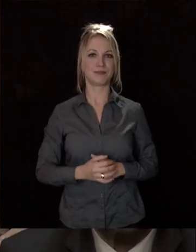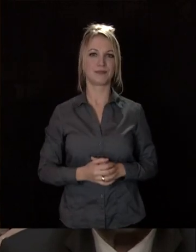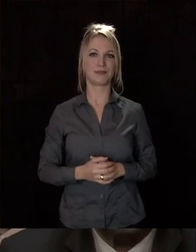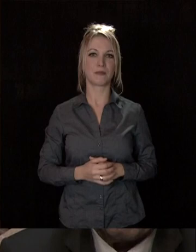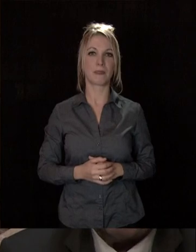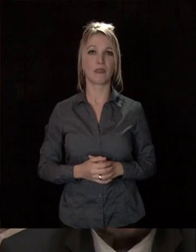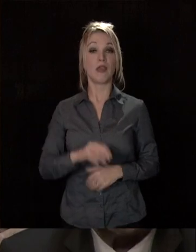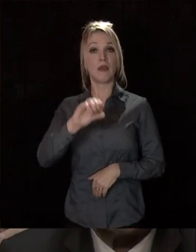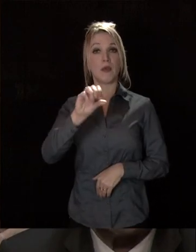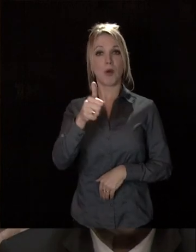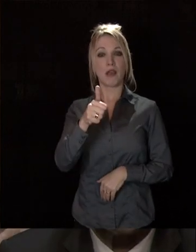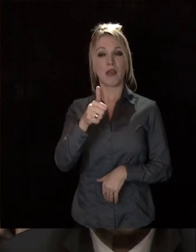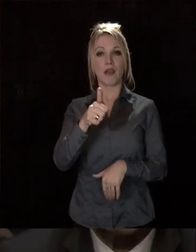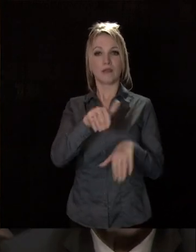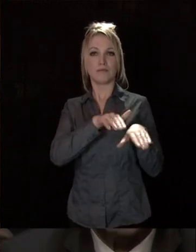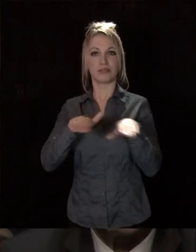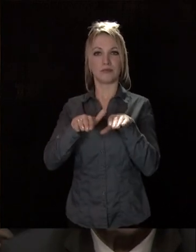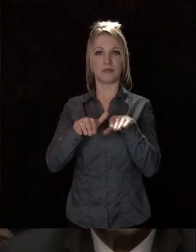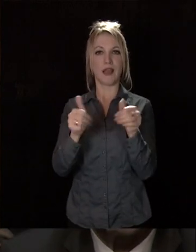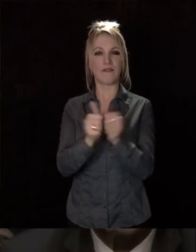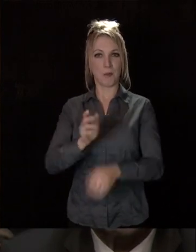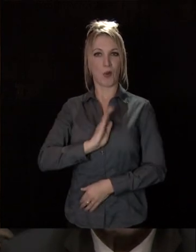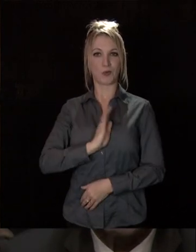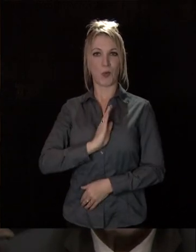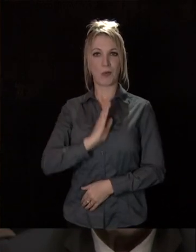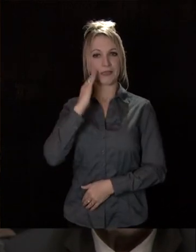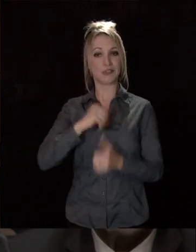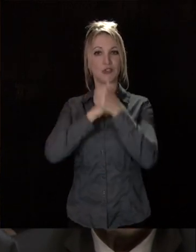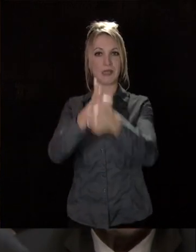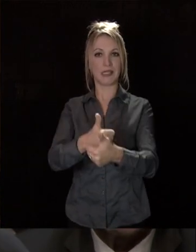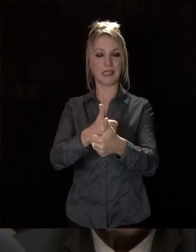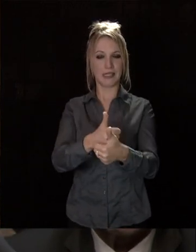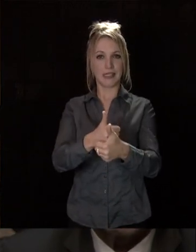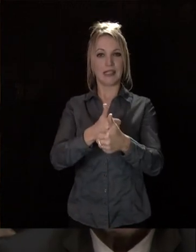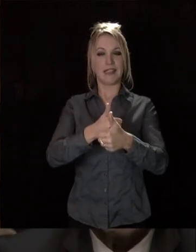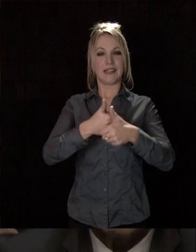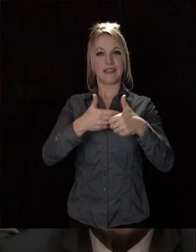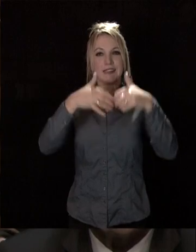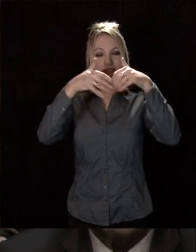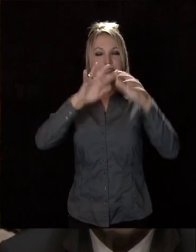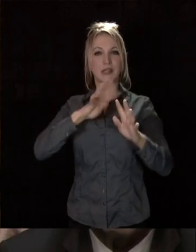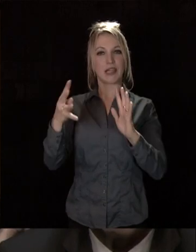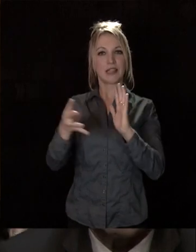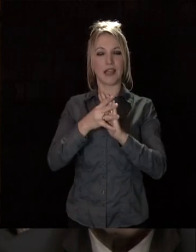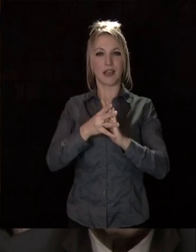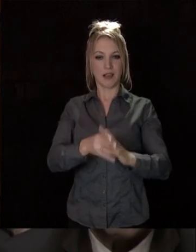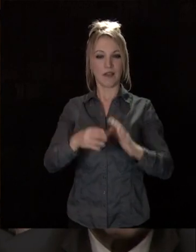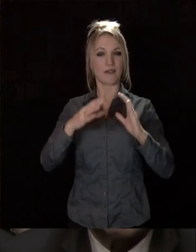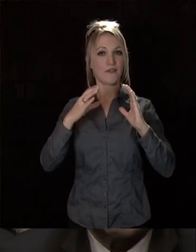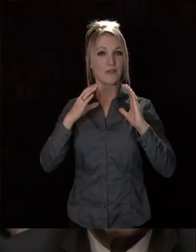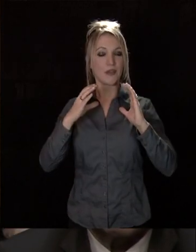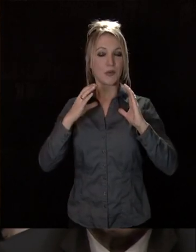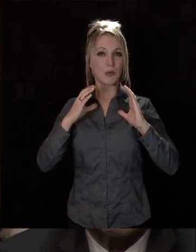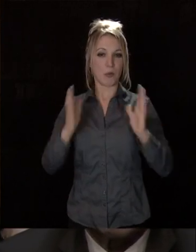ou la première ex-écho avec Bordeaux, selon le classement des métropoles viticoles. Alors, cessons de nous